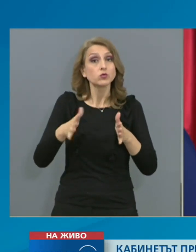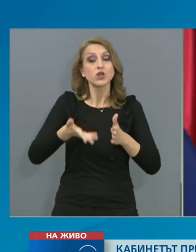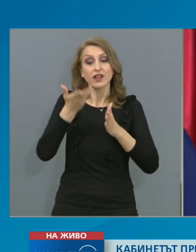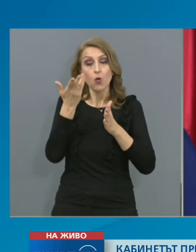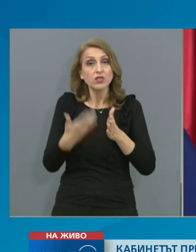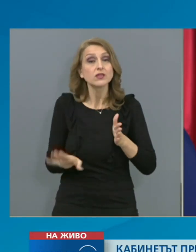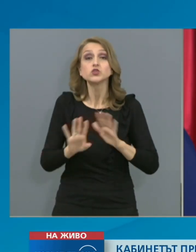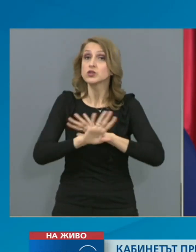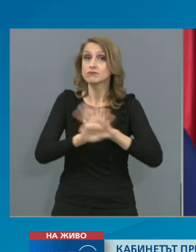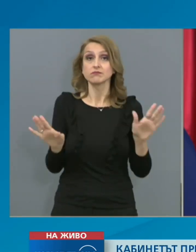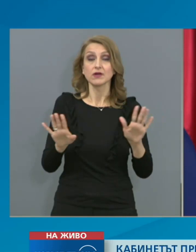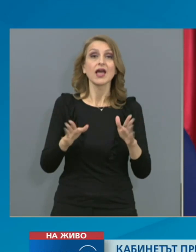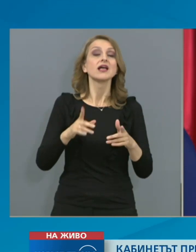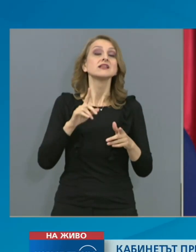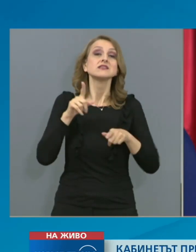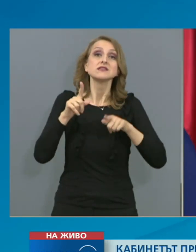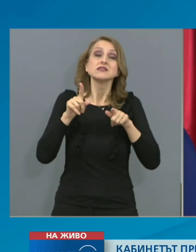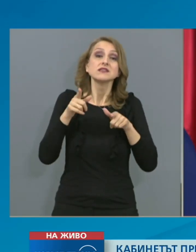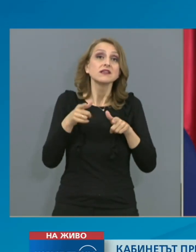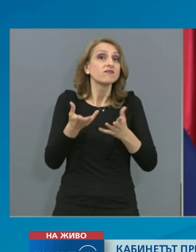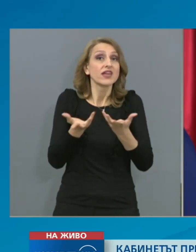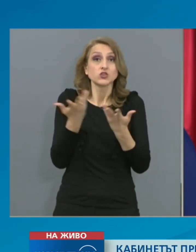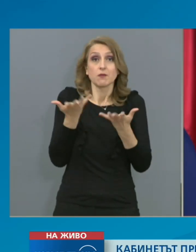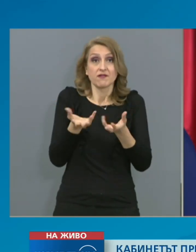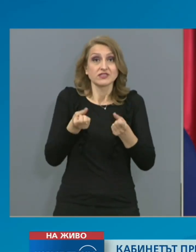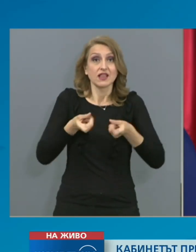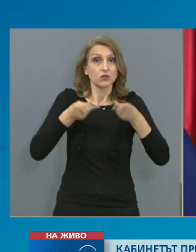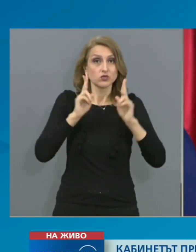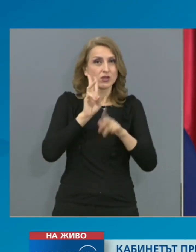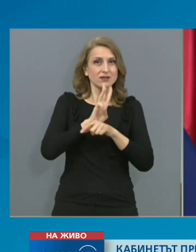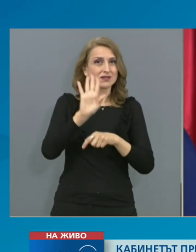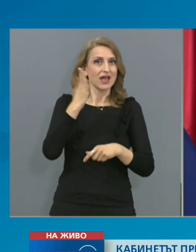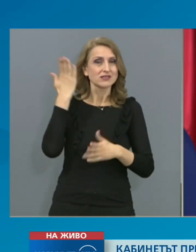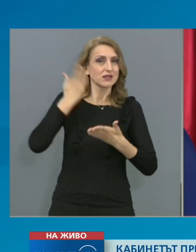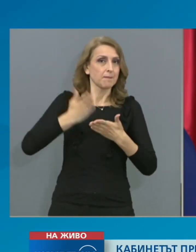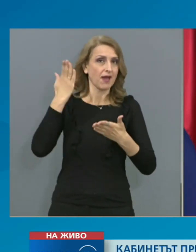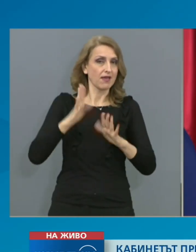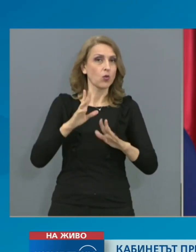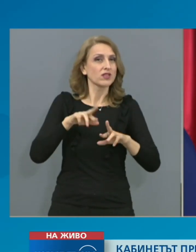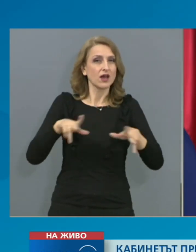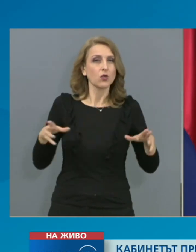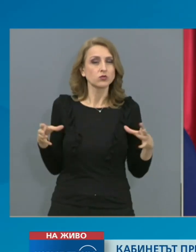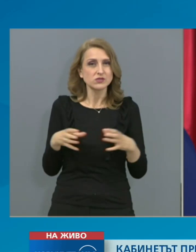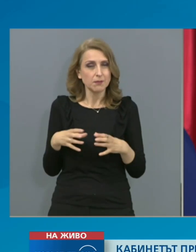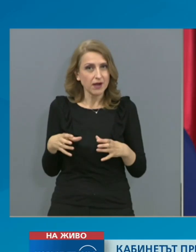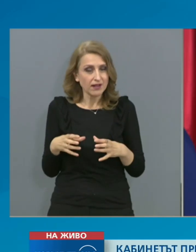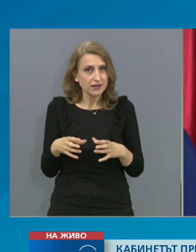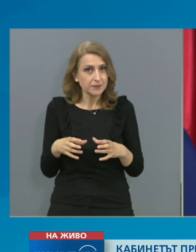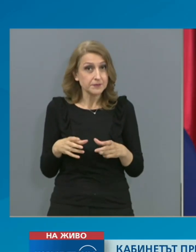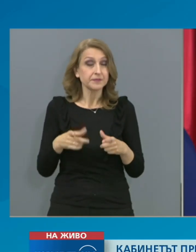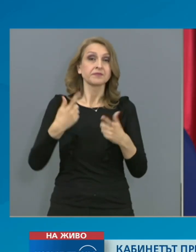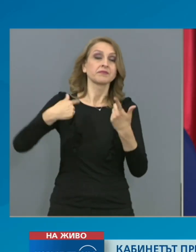изтече срока определение с решение на Народното събрание. Водени от разбирането, че в